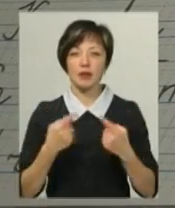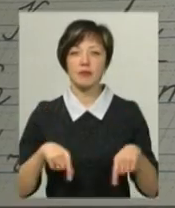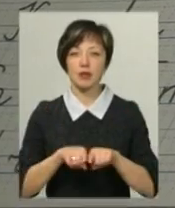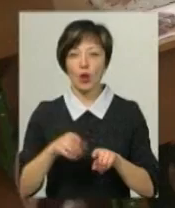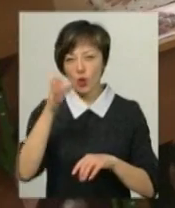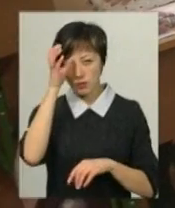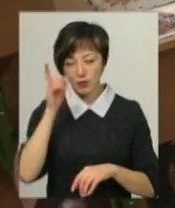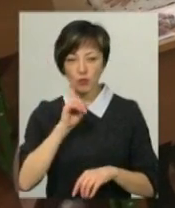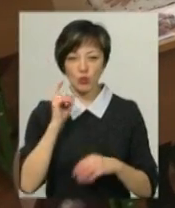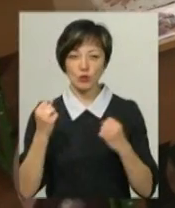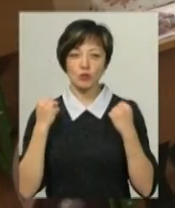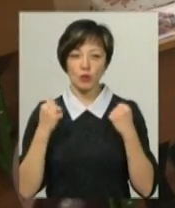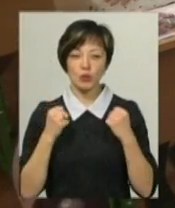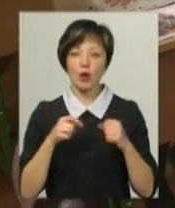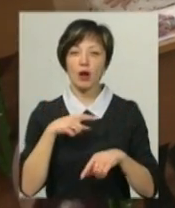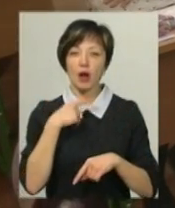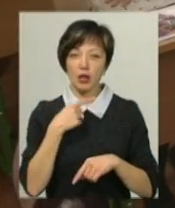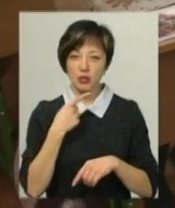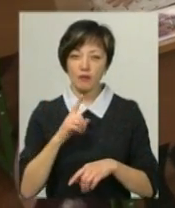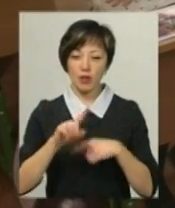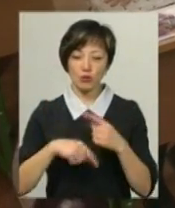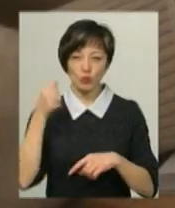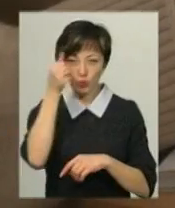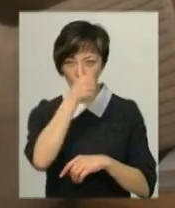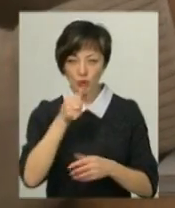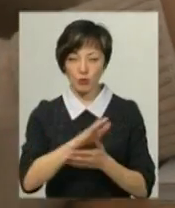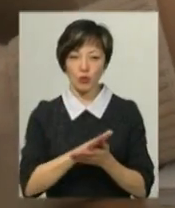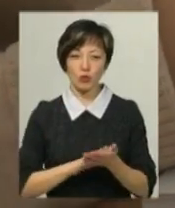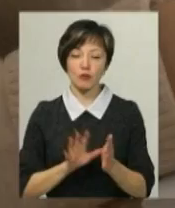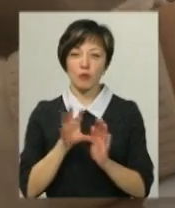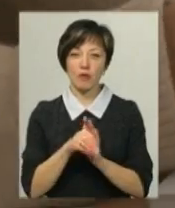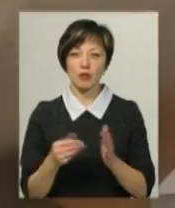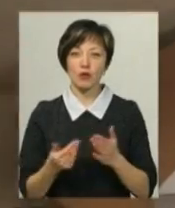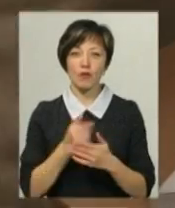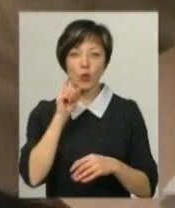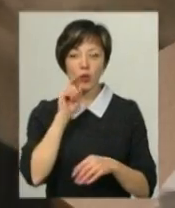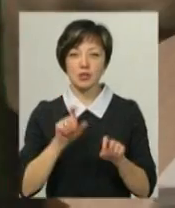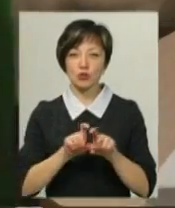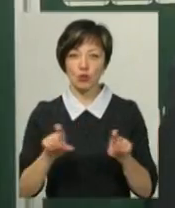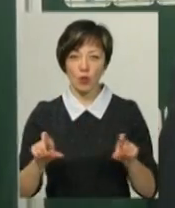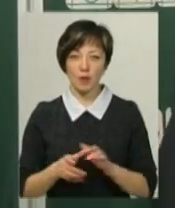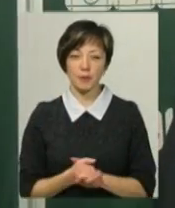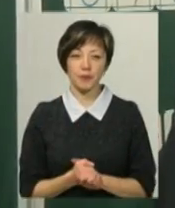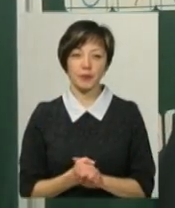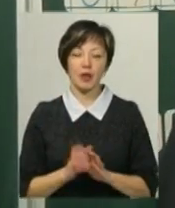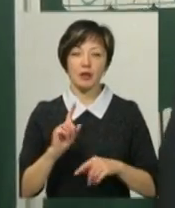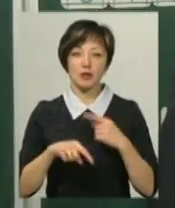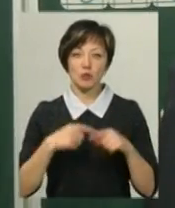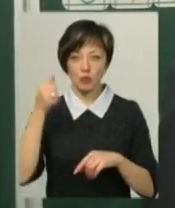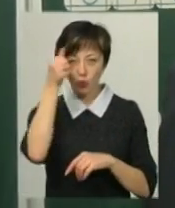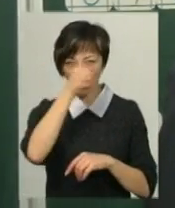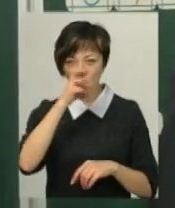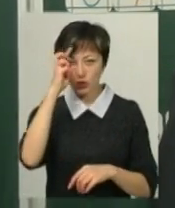молодій спорту Полонської ОТГ Віталій Сітарський каже, у наступному році продовжать впровадження нової української школи. Наступного року